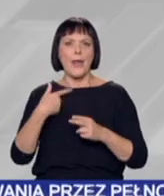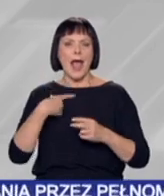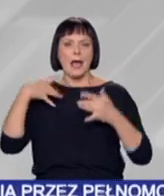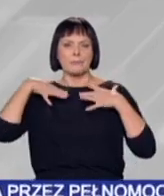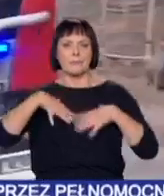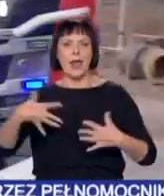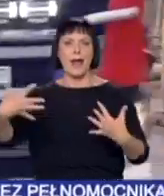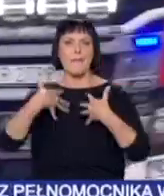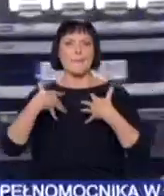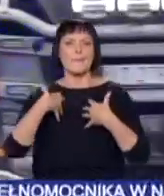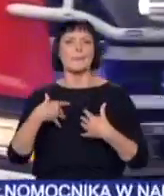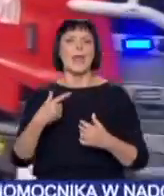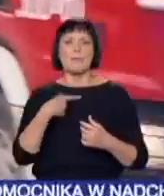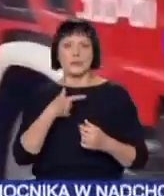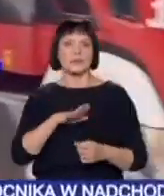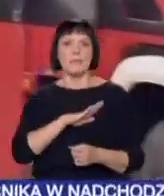spowodować śmierć.